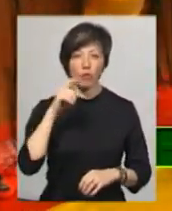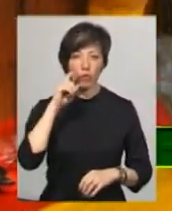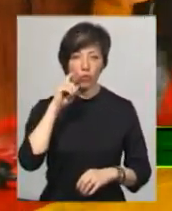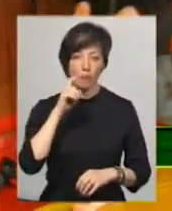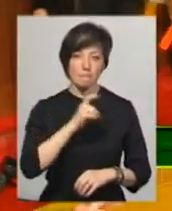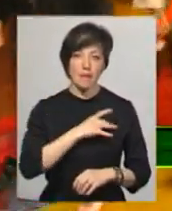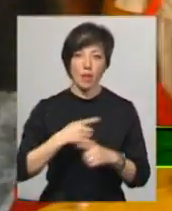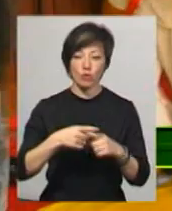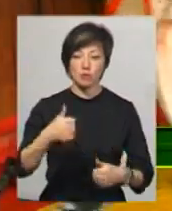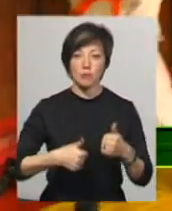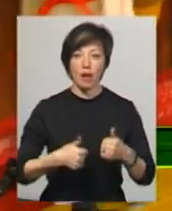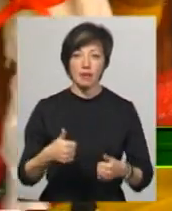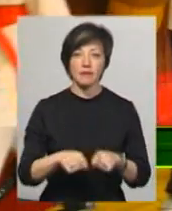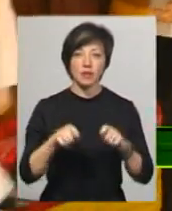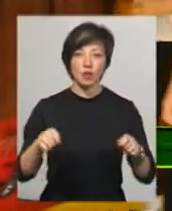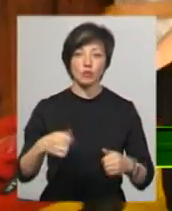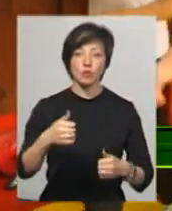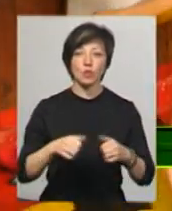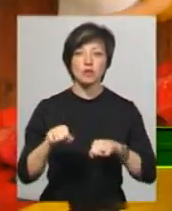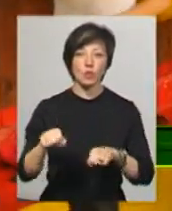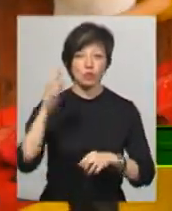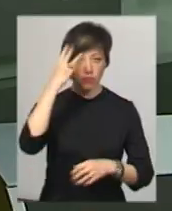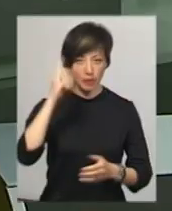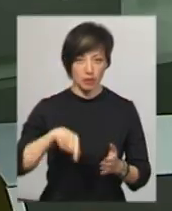змагалися на відкритому турнірі з боксу у Хмельницькому.